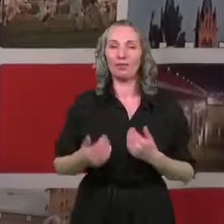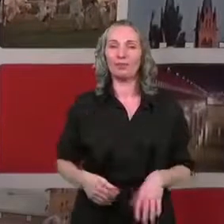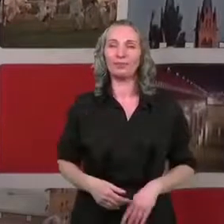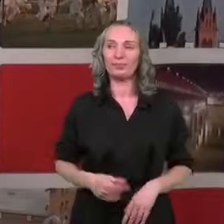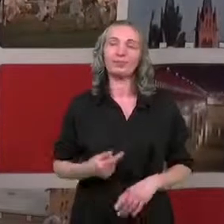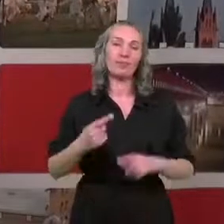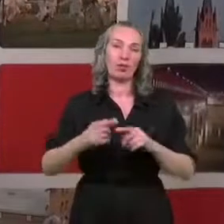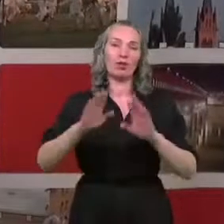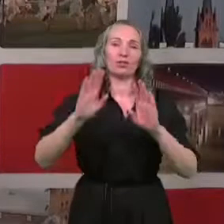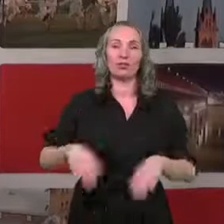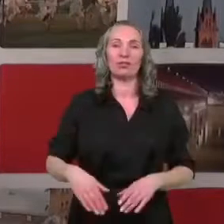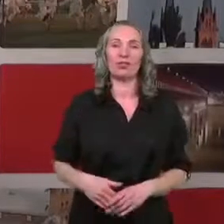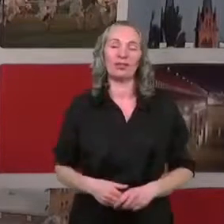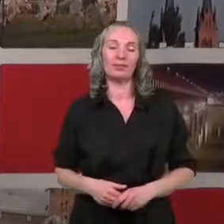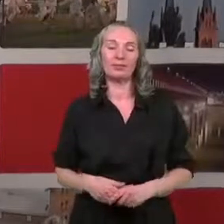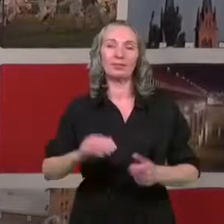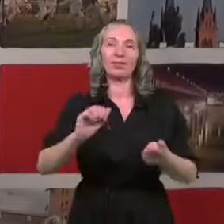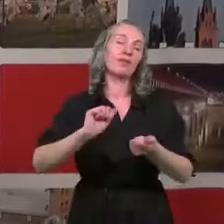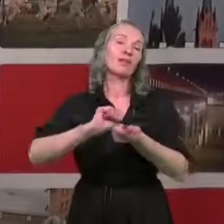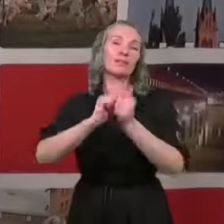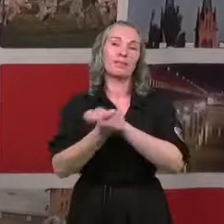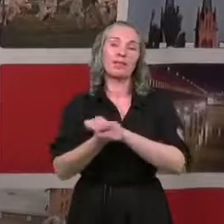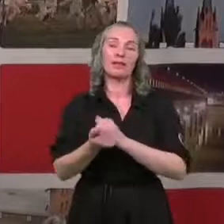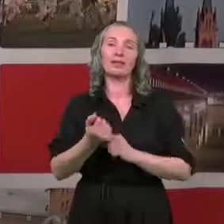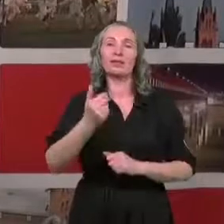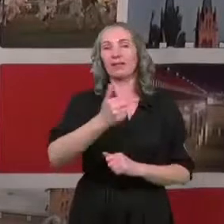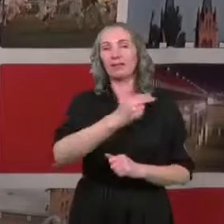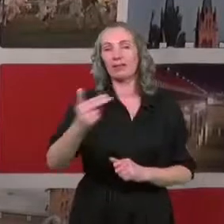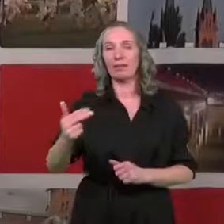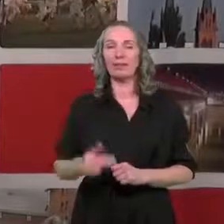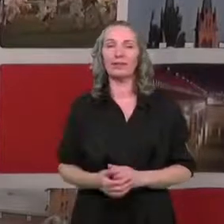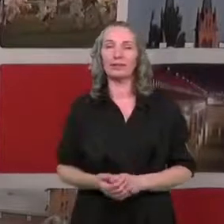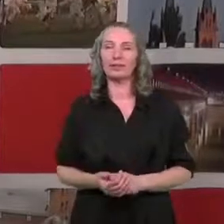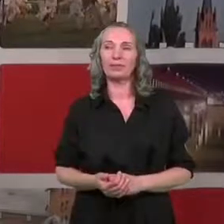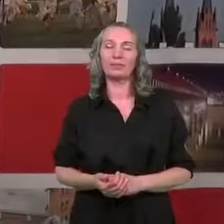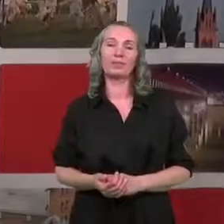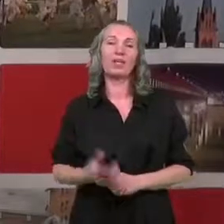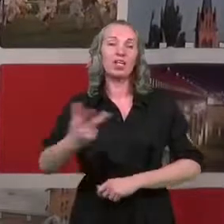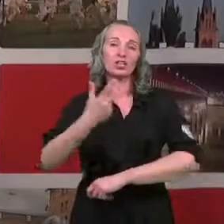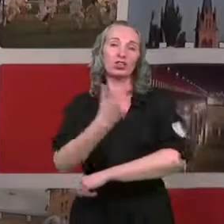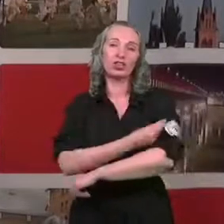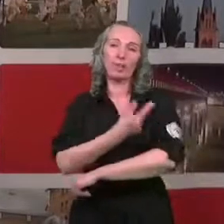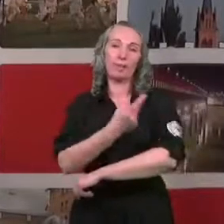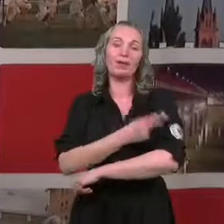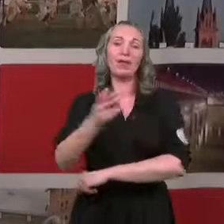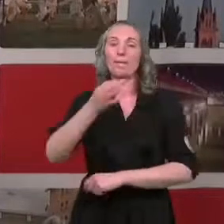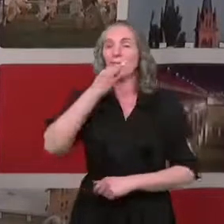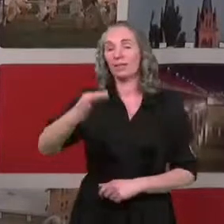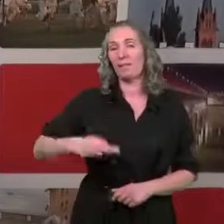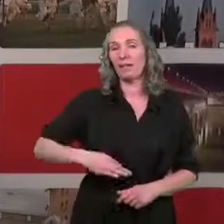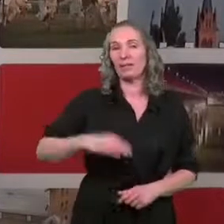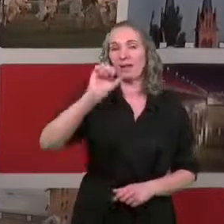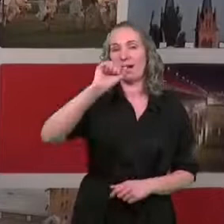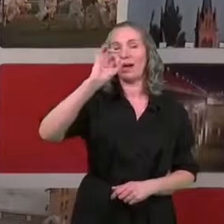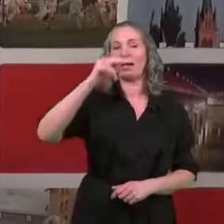pozostańmy, chociaż zmieniając troszkę tematykę szczepienia, bo o to pyta Pani Agnieszka.